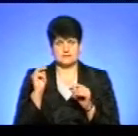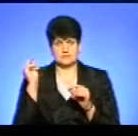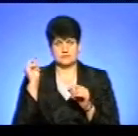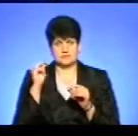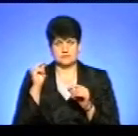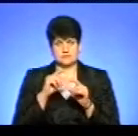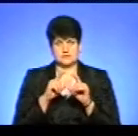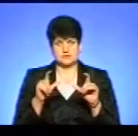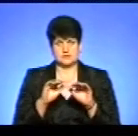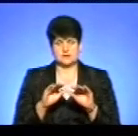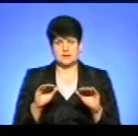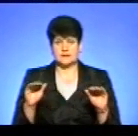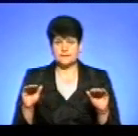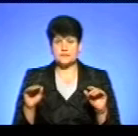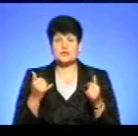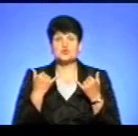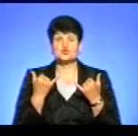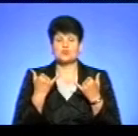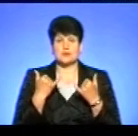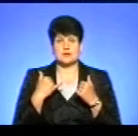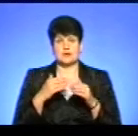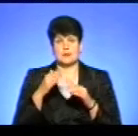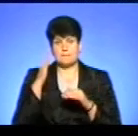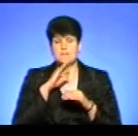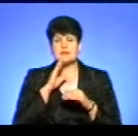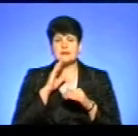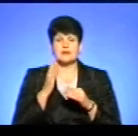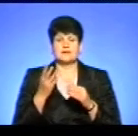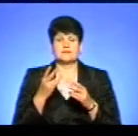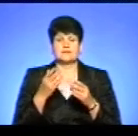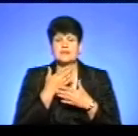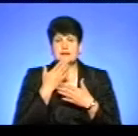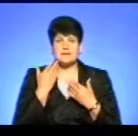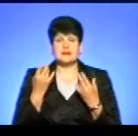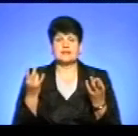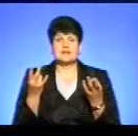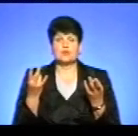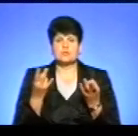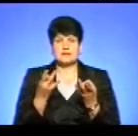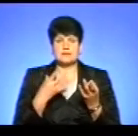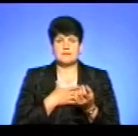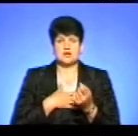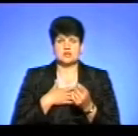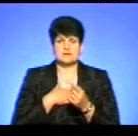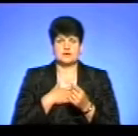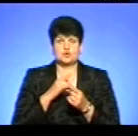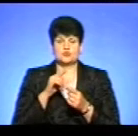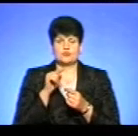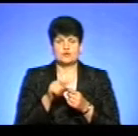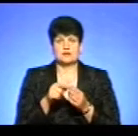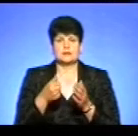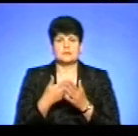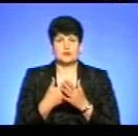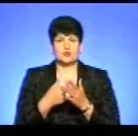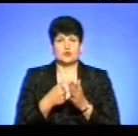дошкільної освіти. Тобто сьогодні батькам немає такої необхідності десь переживати, що вони, умовно, до